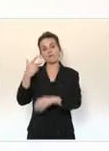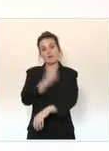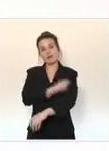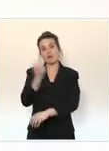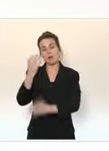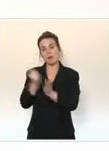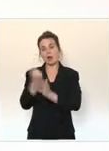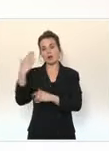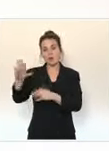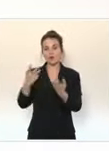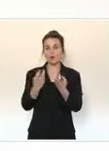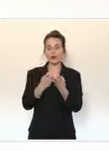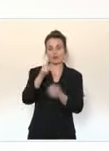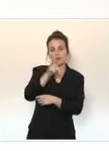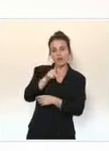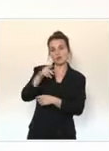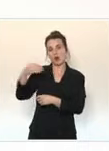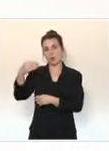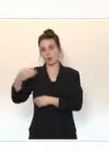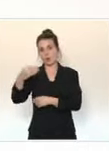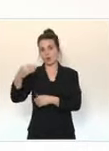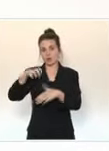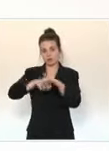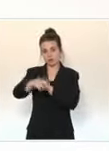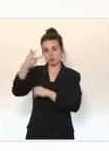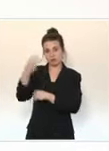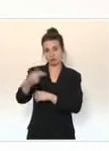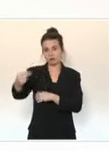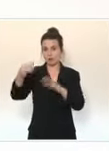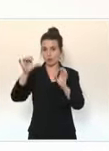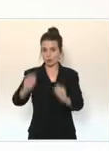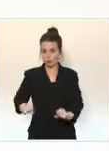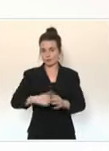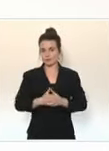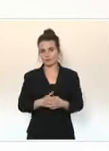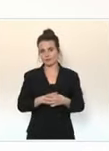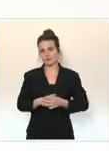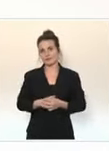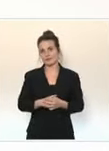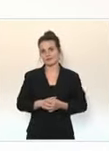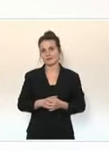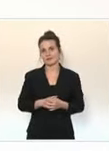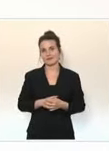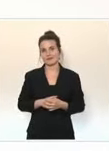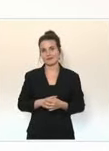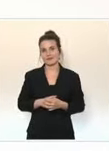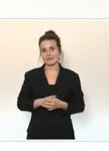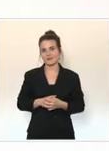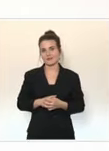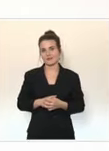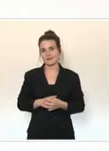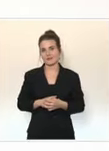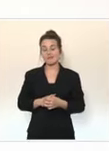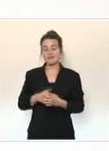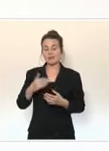de santé, pompiers, associations, agents des collectivités élus et que je salue. S'il n a pas encore eu de rendez-vous, de créneaux de rendez